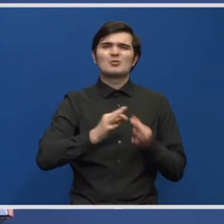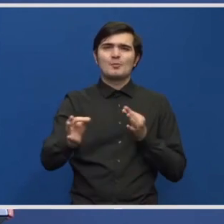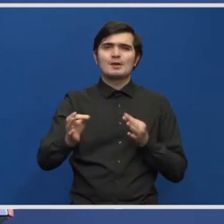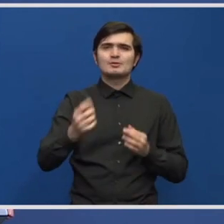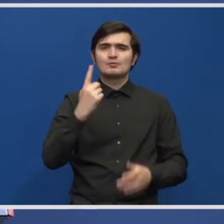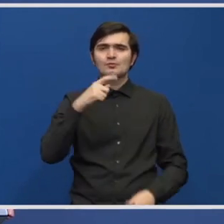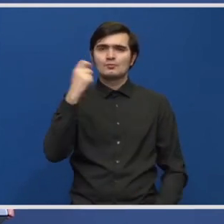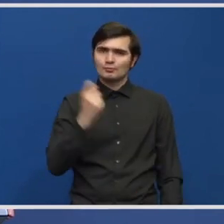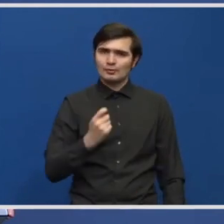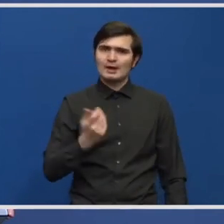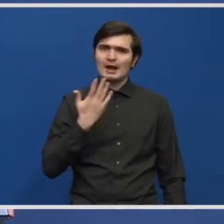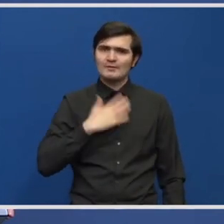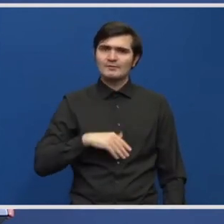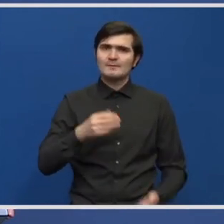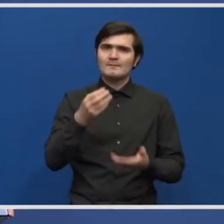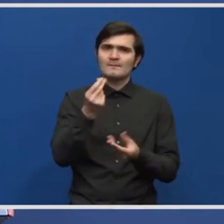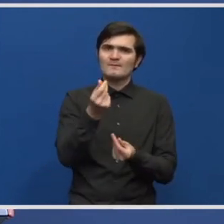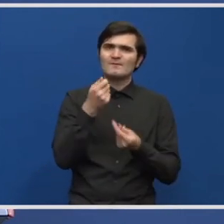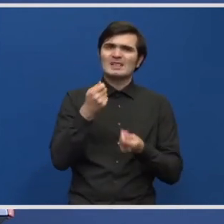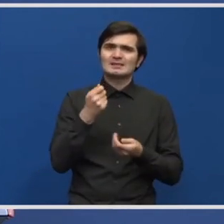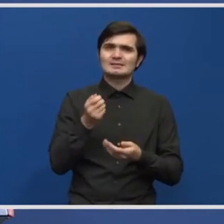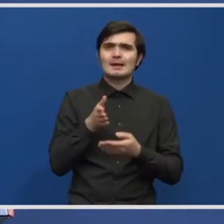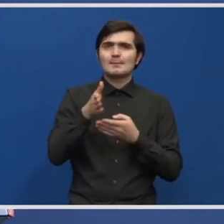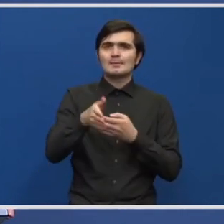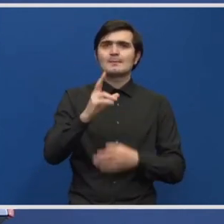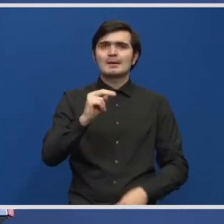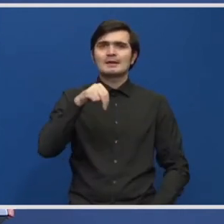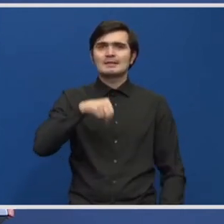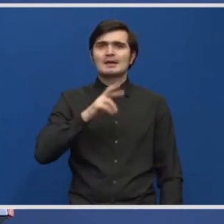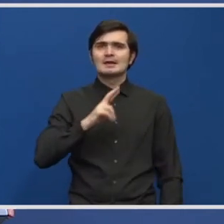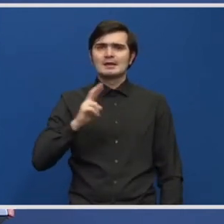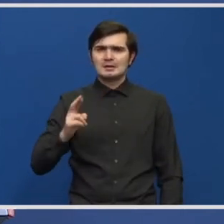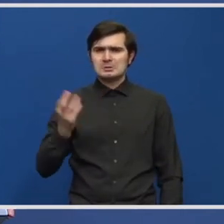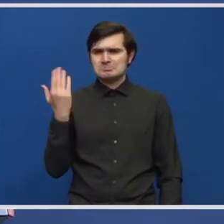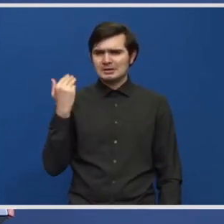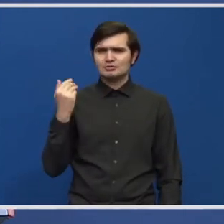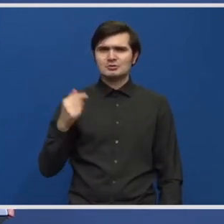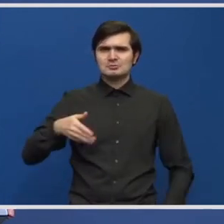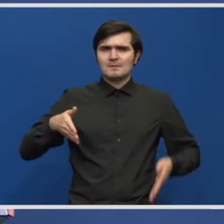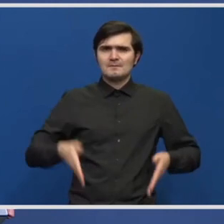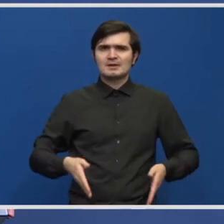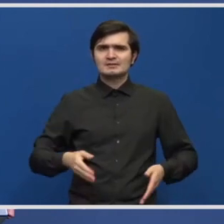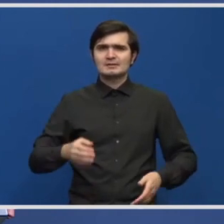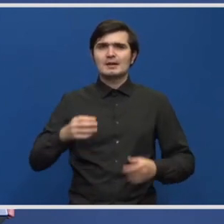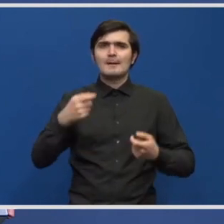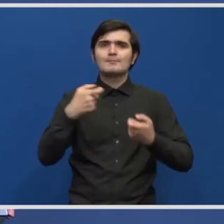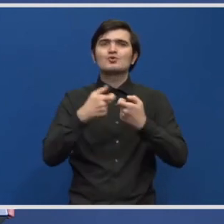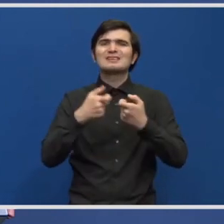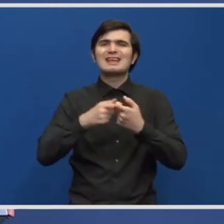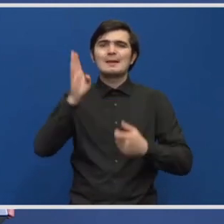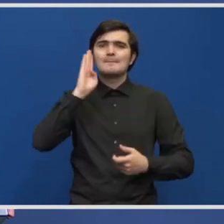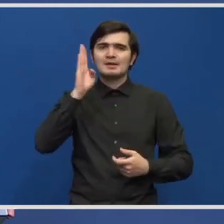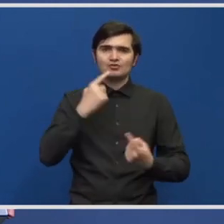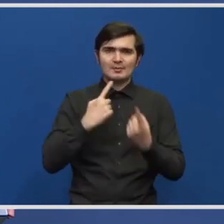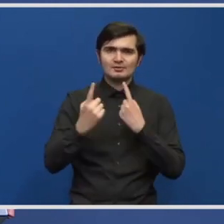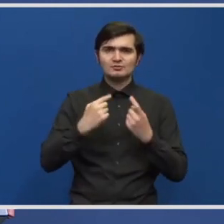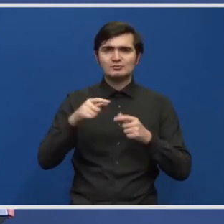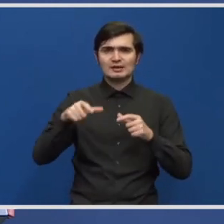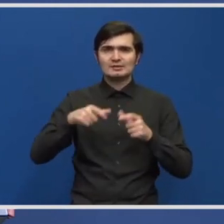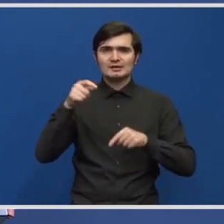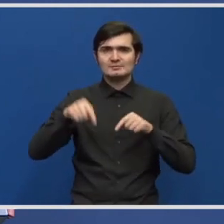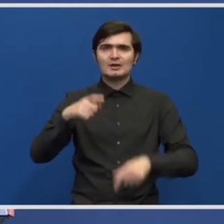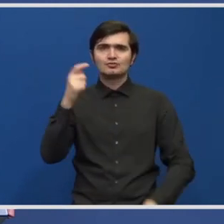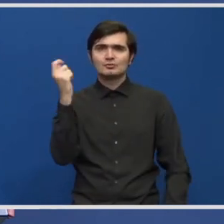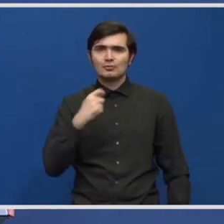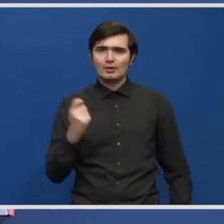un proiect pe care îl vrem finanța prin PNRR. Am fost la Bruxelles recent și am discutat în mod particular despre acest proiect. Este